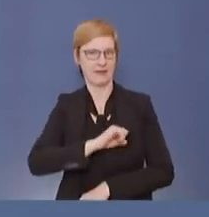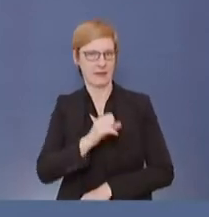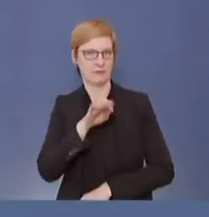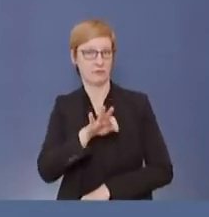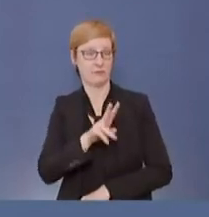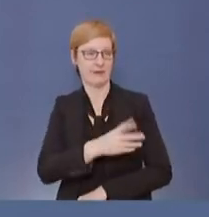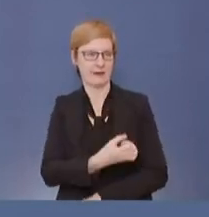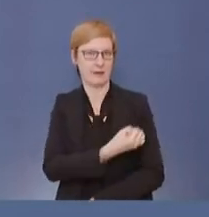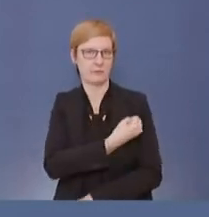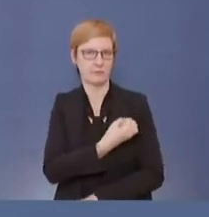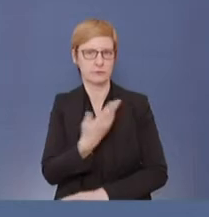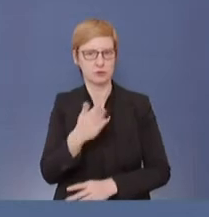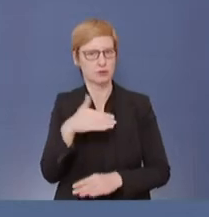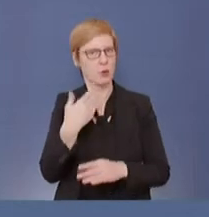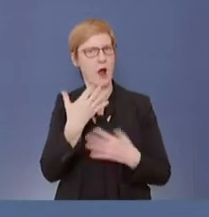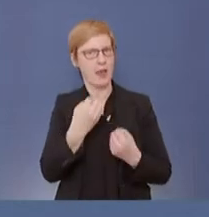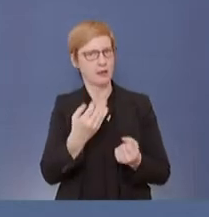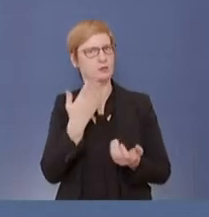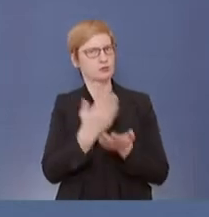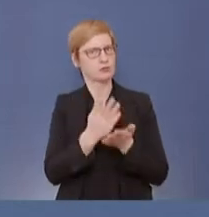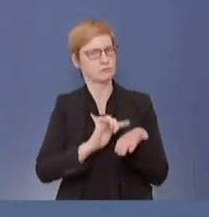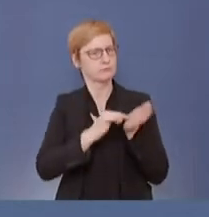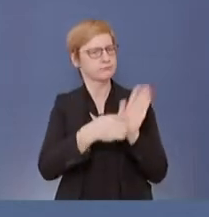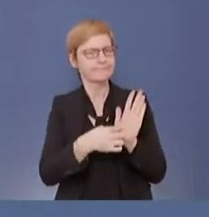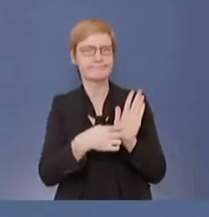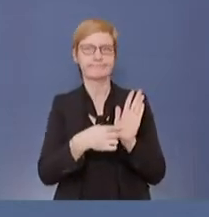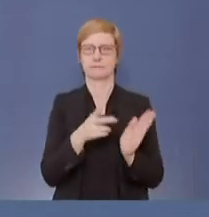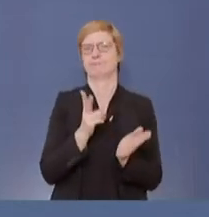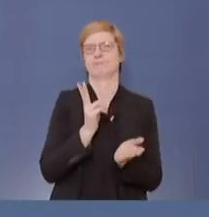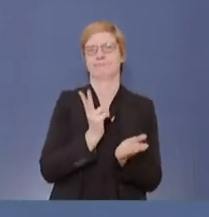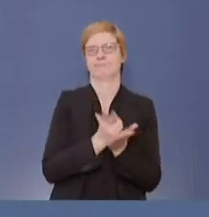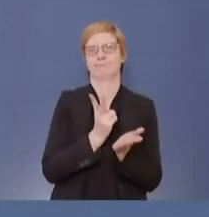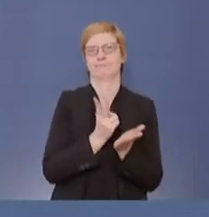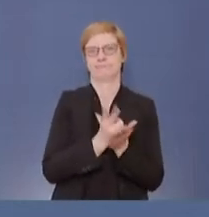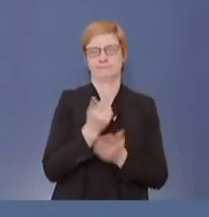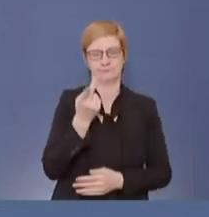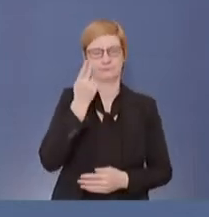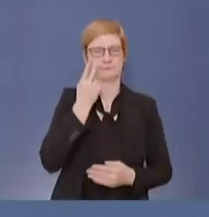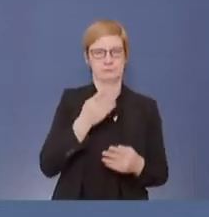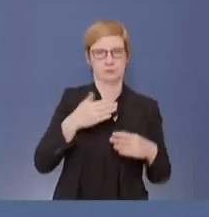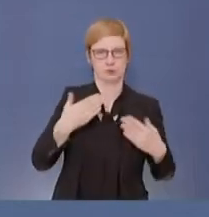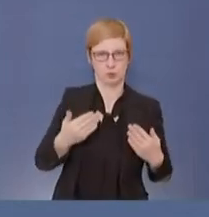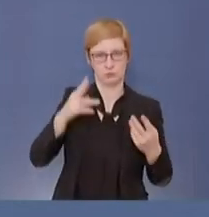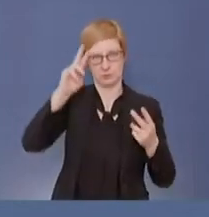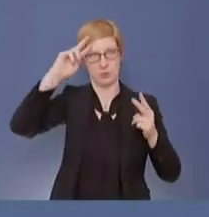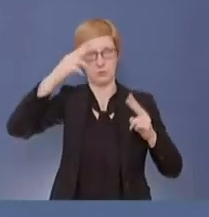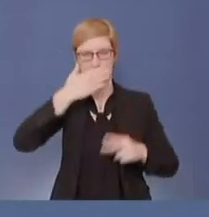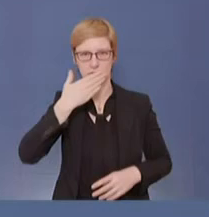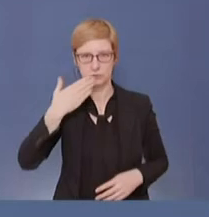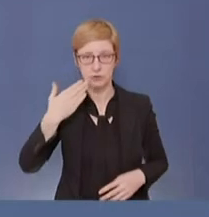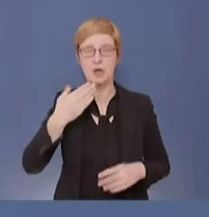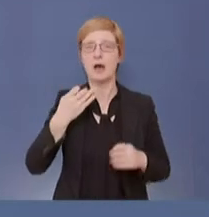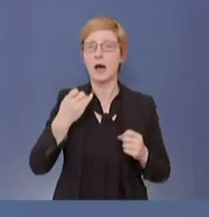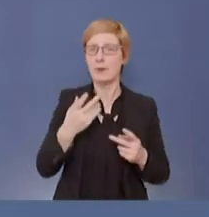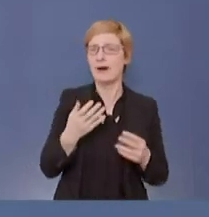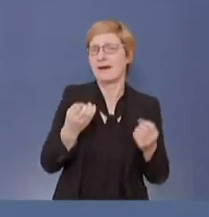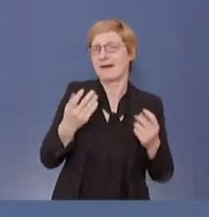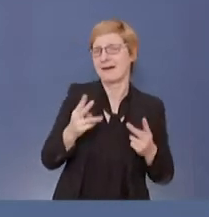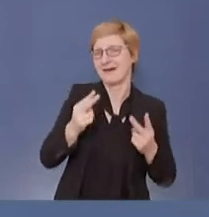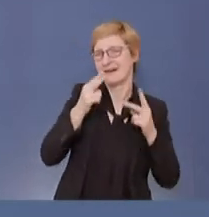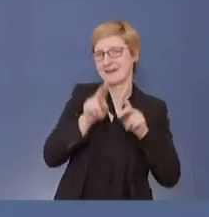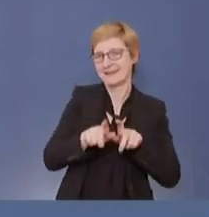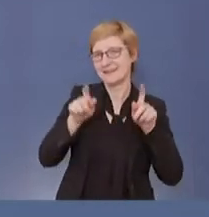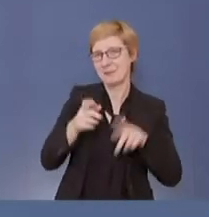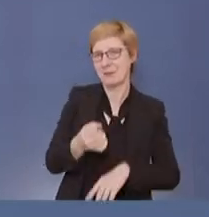Und ich habe auch deutlich gemacht, dass bei dieser Fragestellung immer auch rechtliche Aspekte zu berücksichtigen